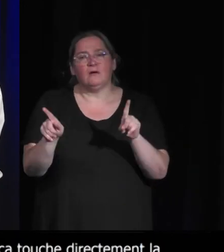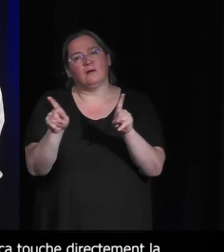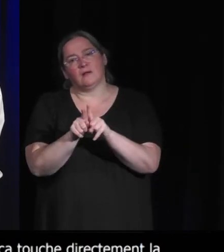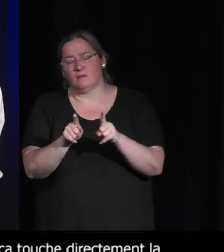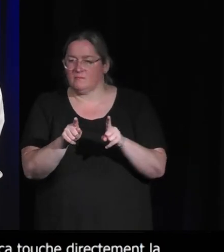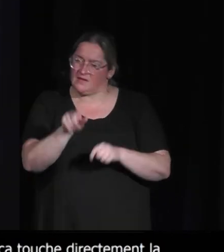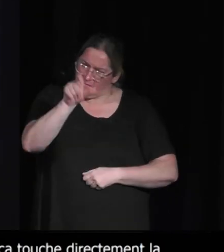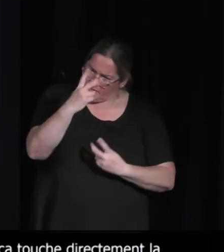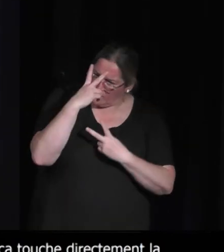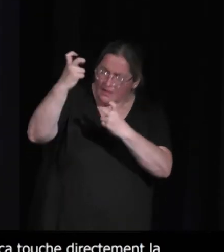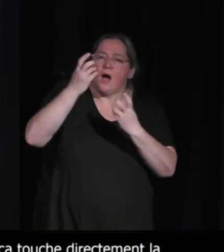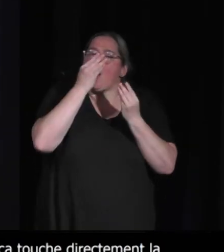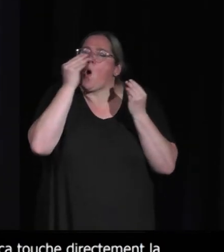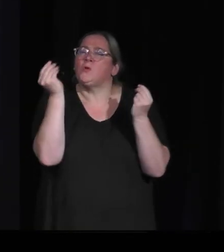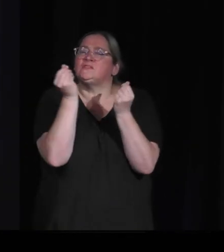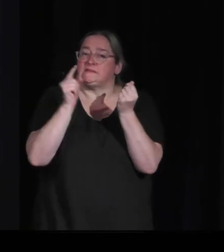qui n pas forcément